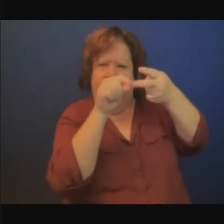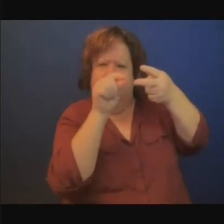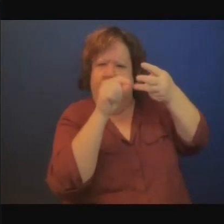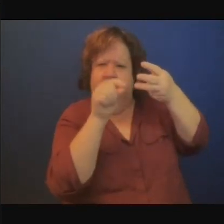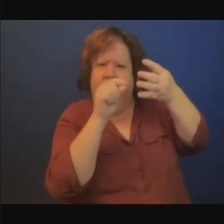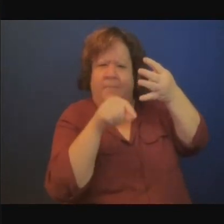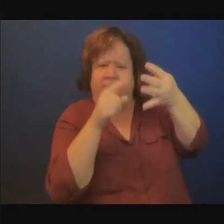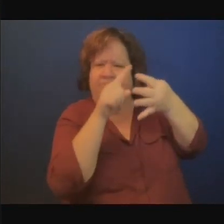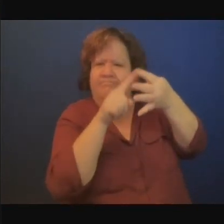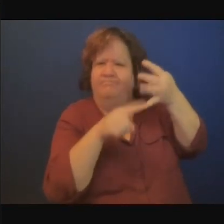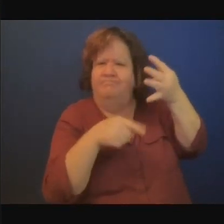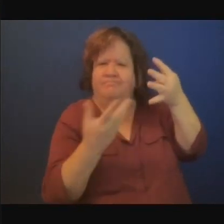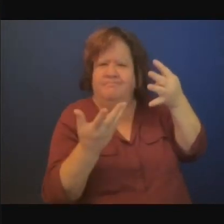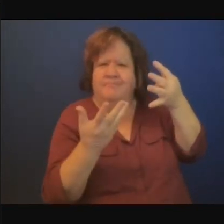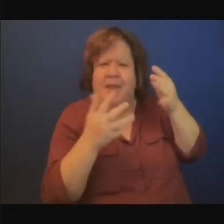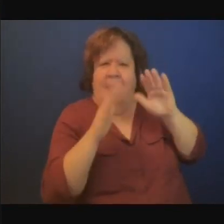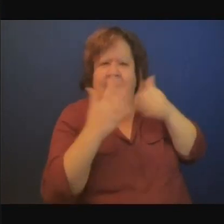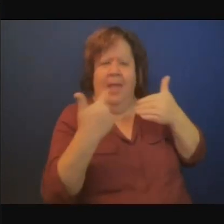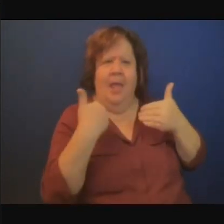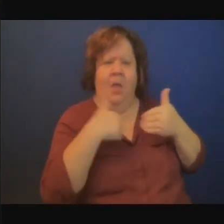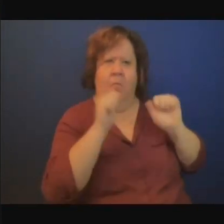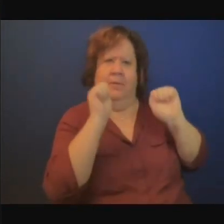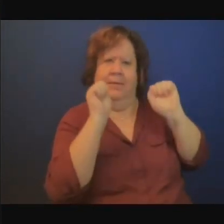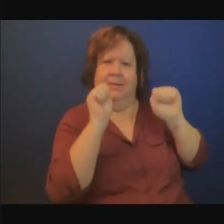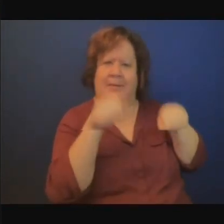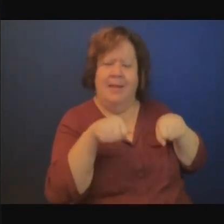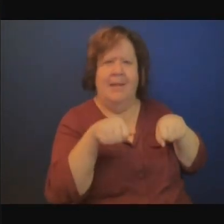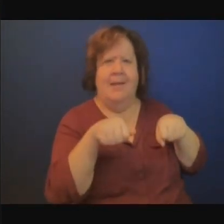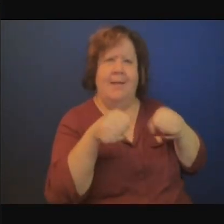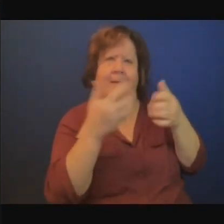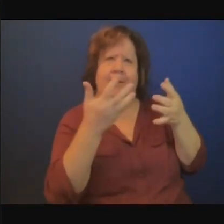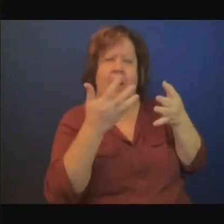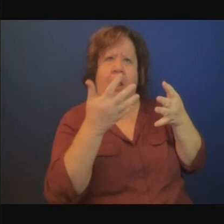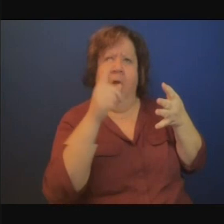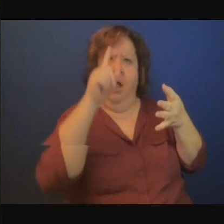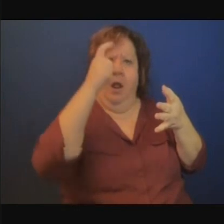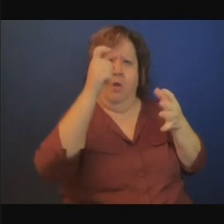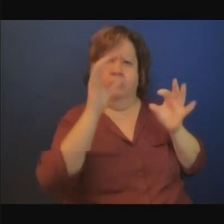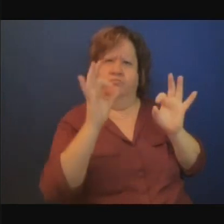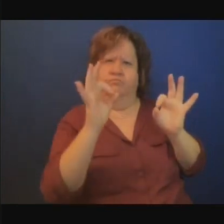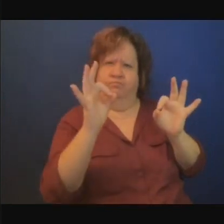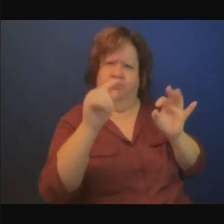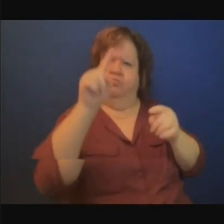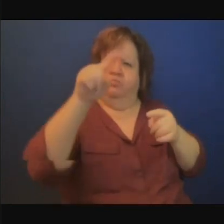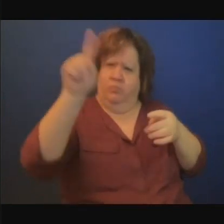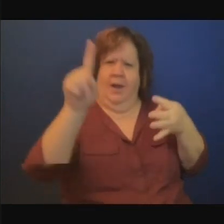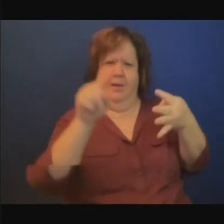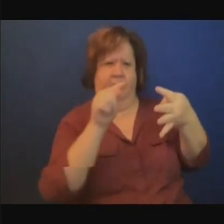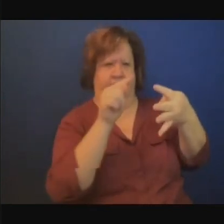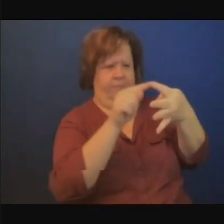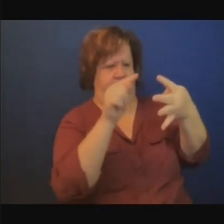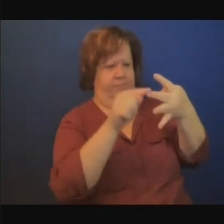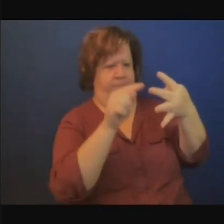Comment est-ce que l'on fait pour parvenir à ces chiffres précis? Deuxième question, maintenant,